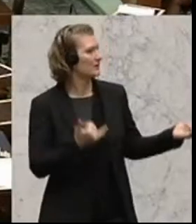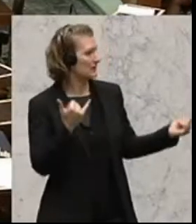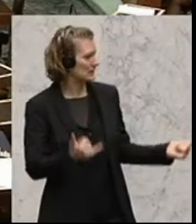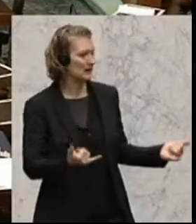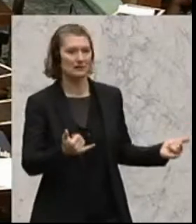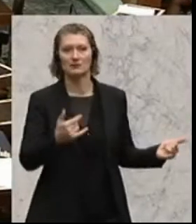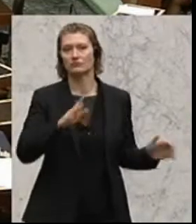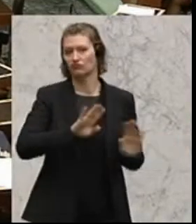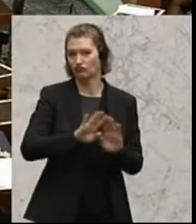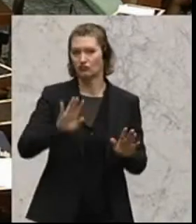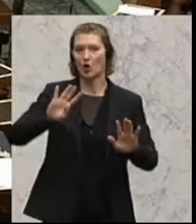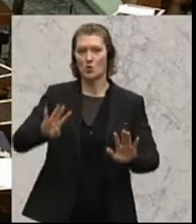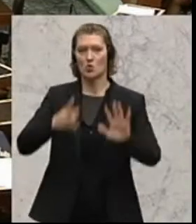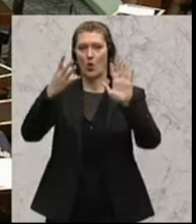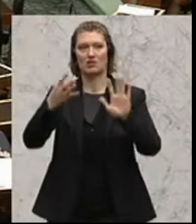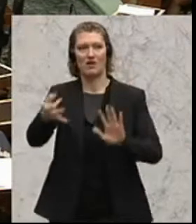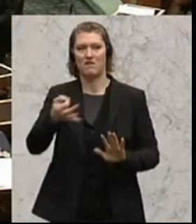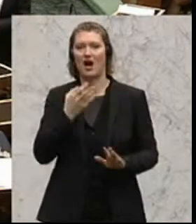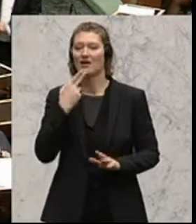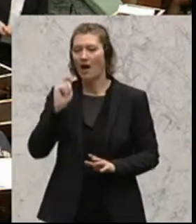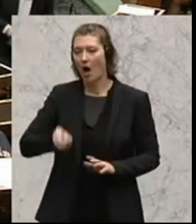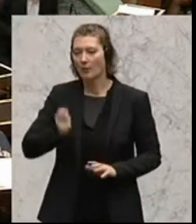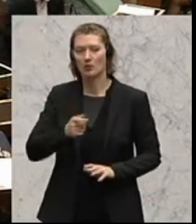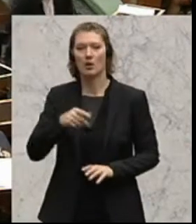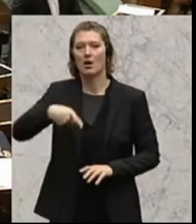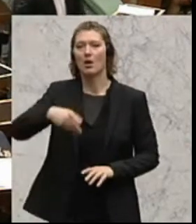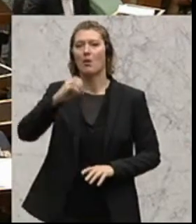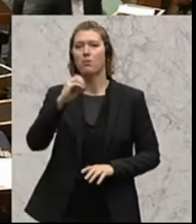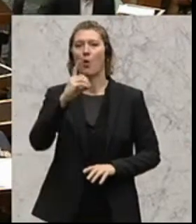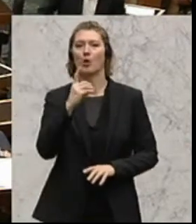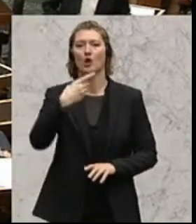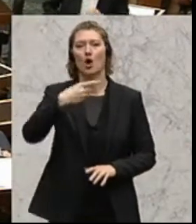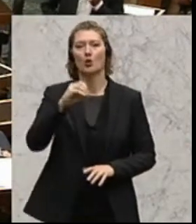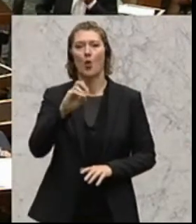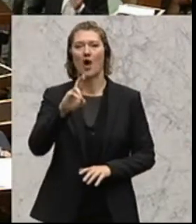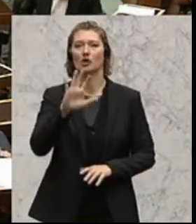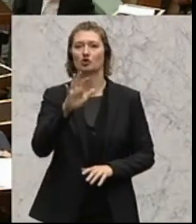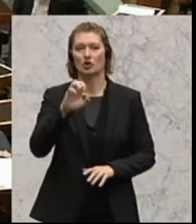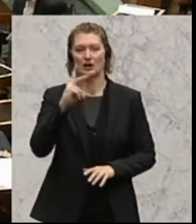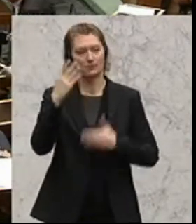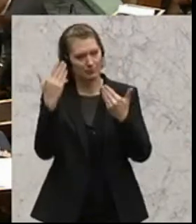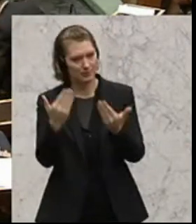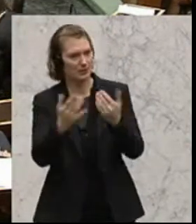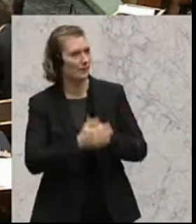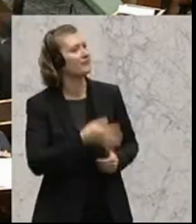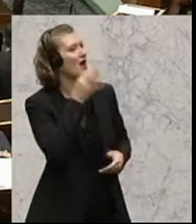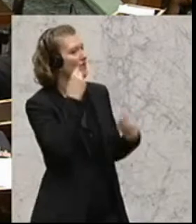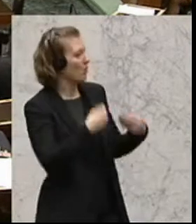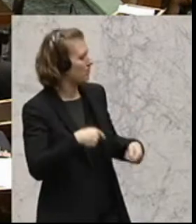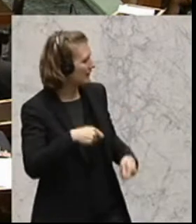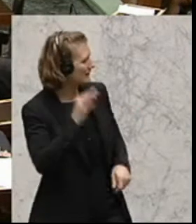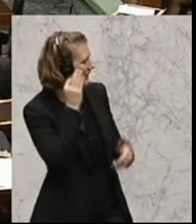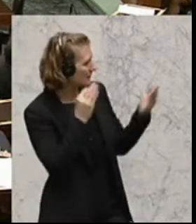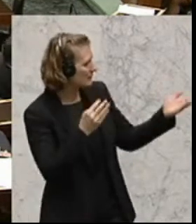Damit kommen wir zur neunten Anfrage des Herrn Abgeordneten Podgorczek. Bitte, Herr Abgeordneter. Nach dem Finanzsprecher der Grünen nun der